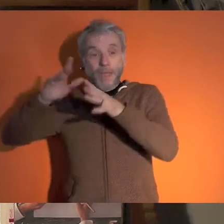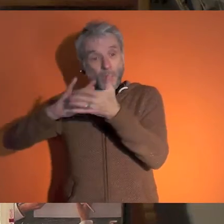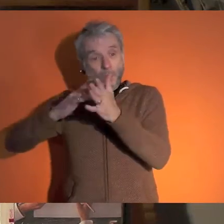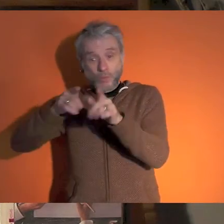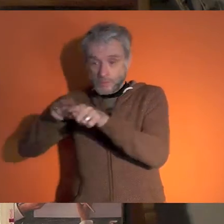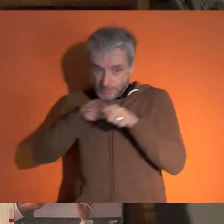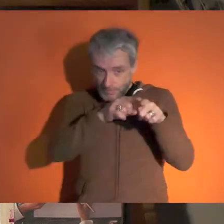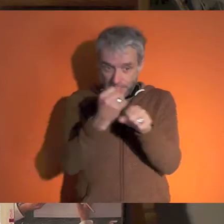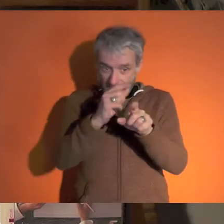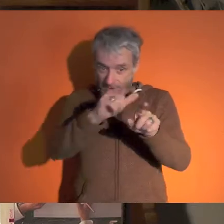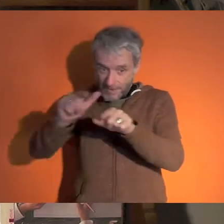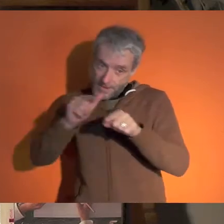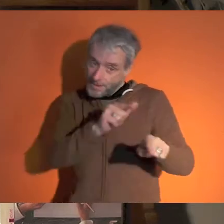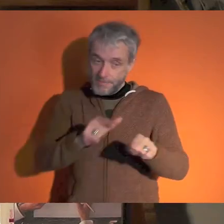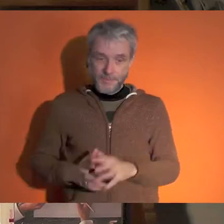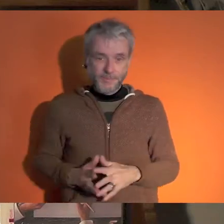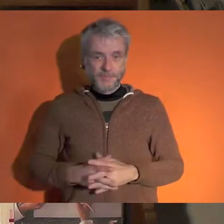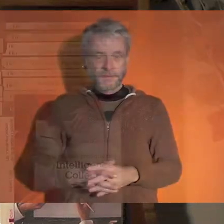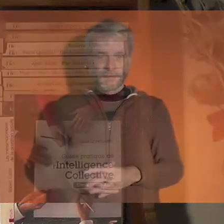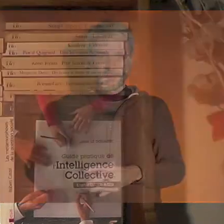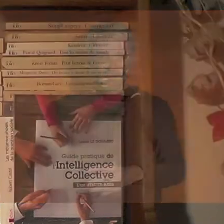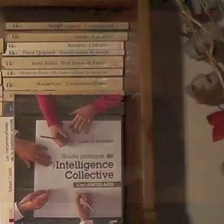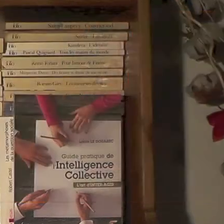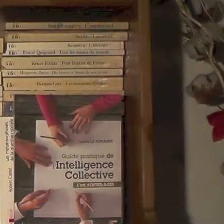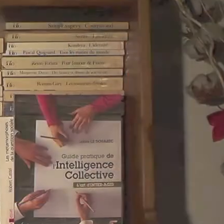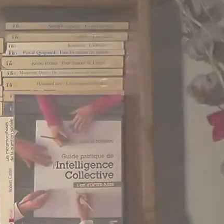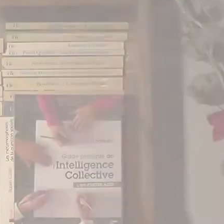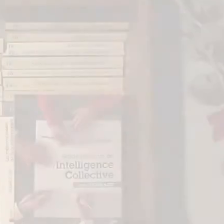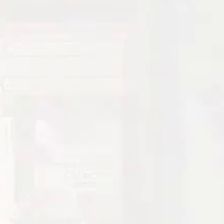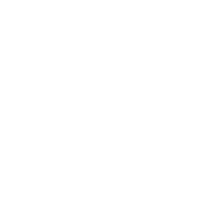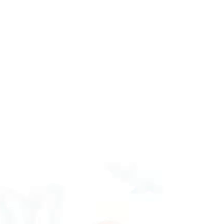choisi est indispensable. Travailler moins pour travailler tous.